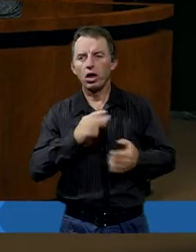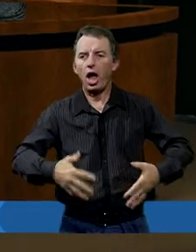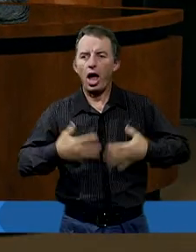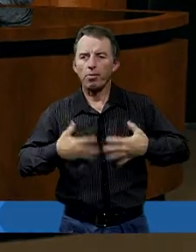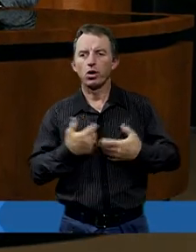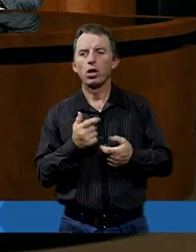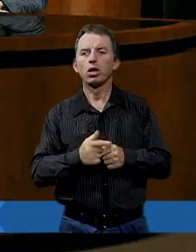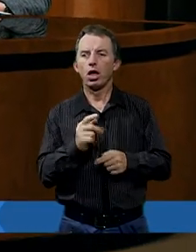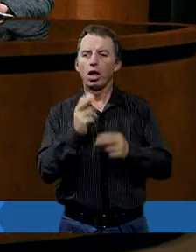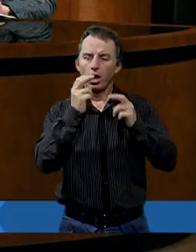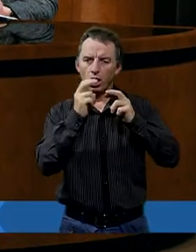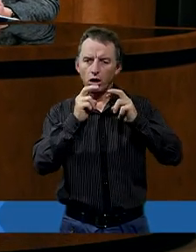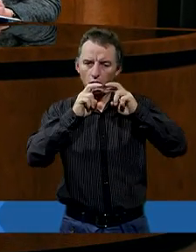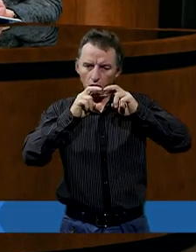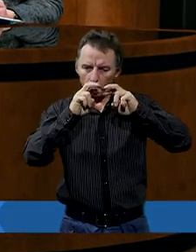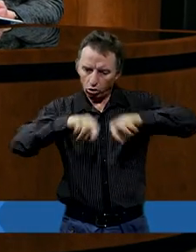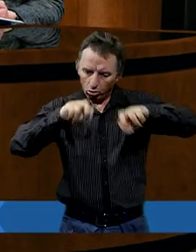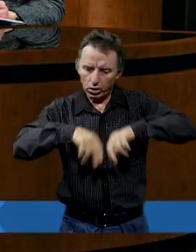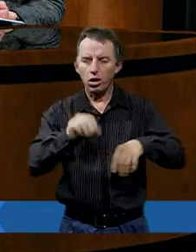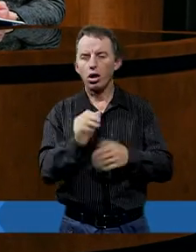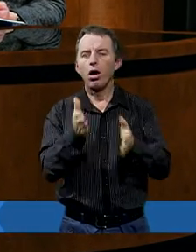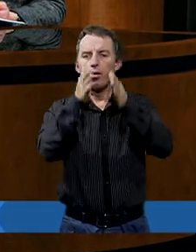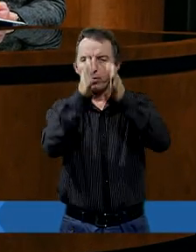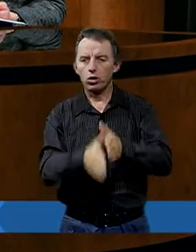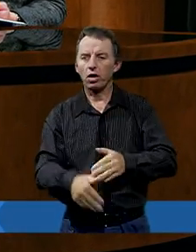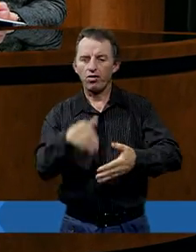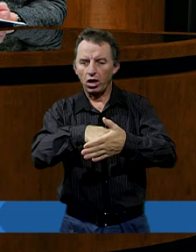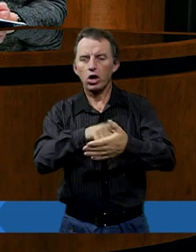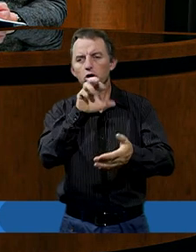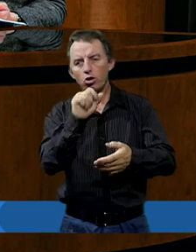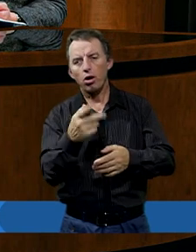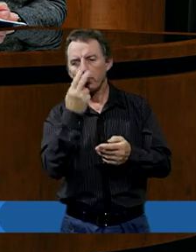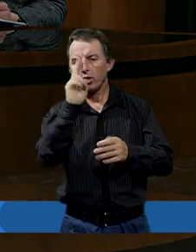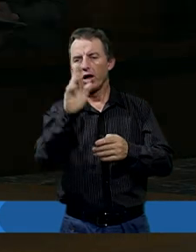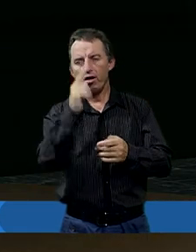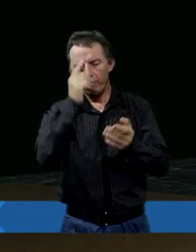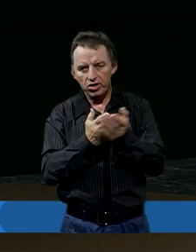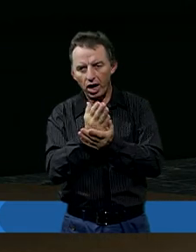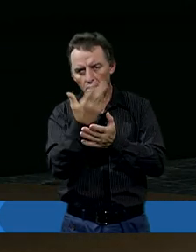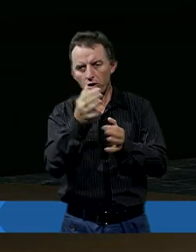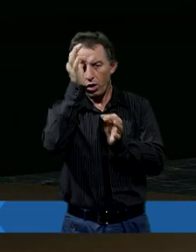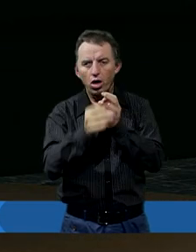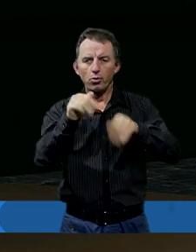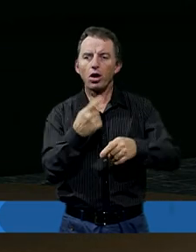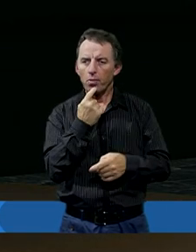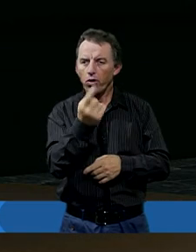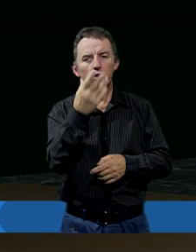emocji. Jeśli rozpatrzymy postawę Hioba, przykładając do tego miarę doskonałości, to